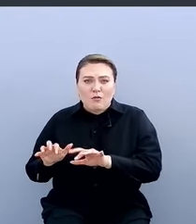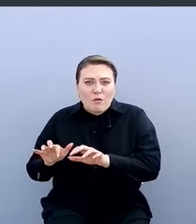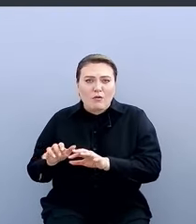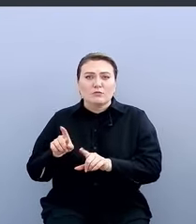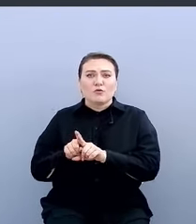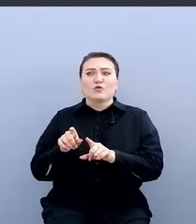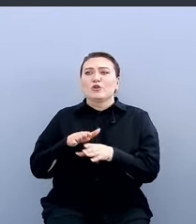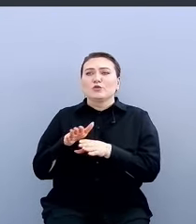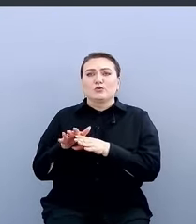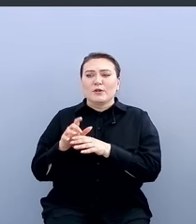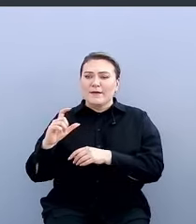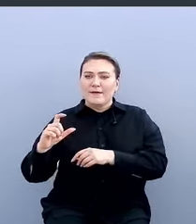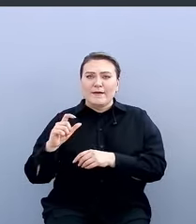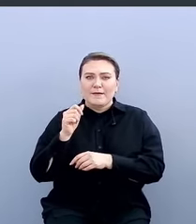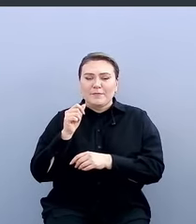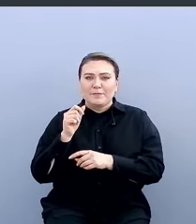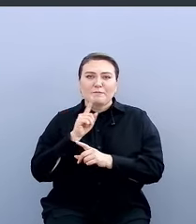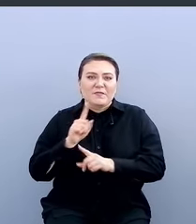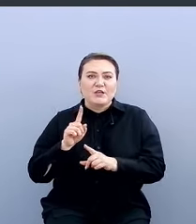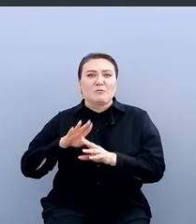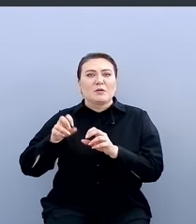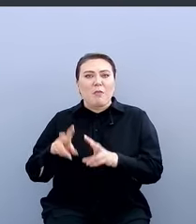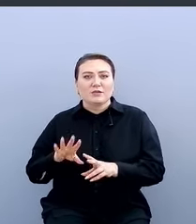реализуют фичи безопасности в продуктах.